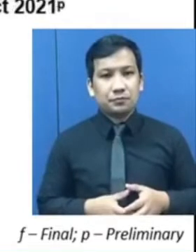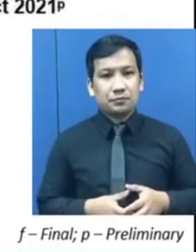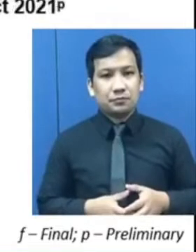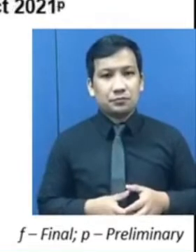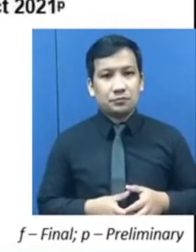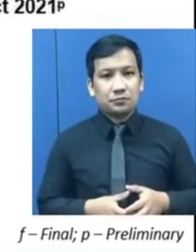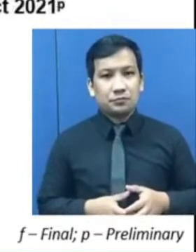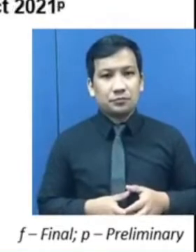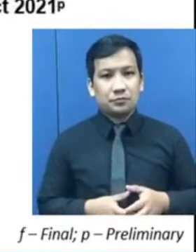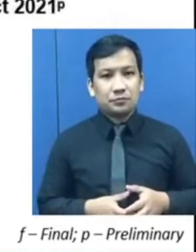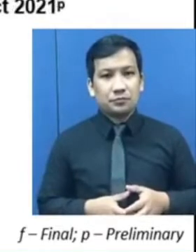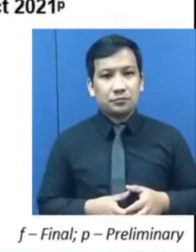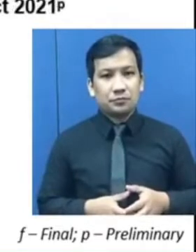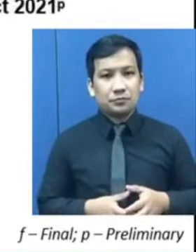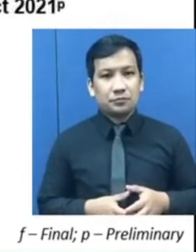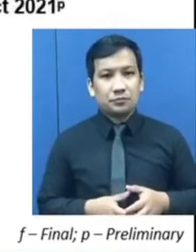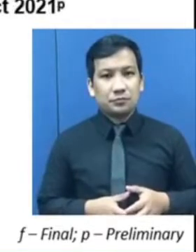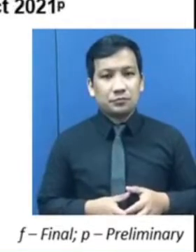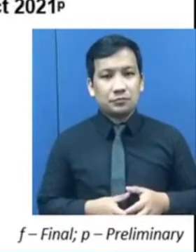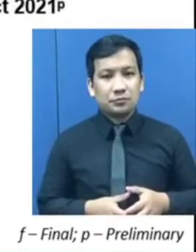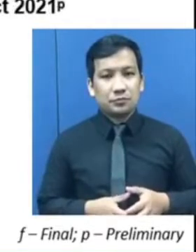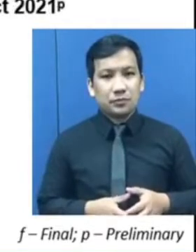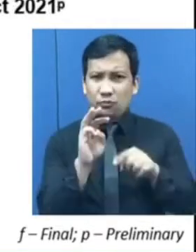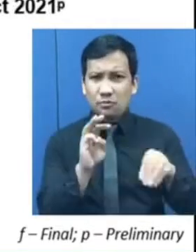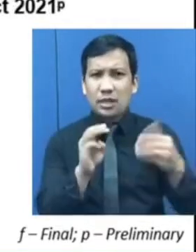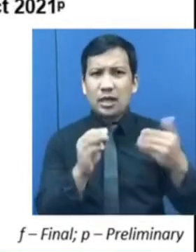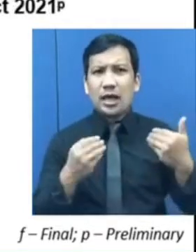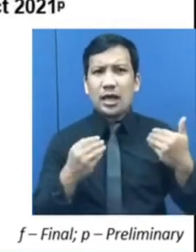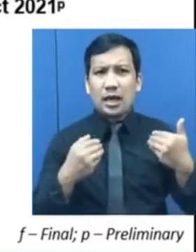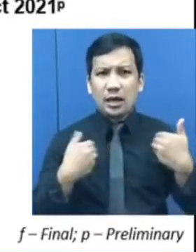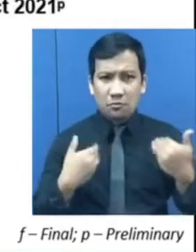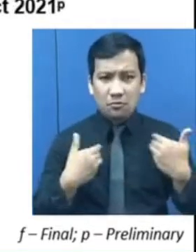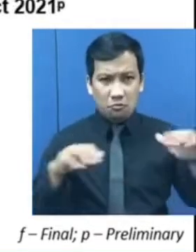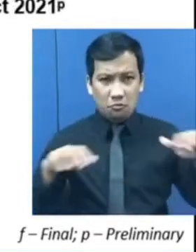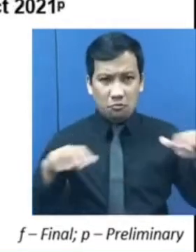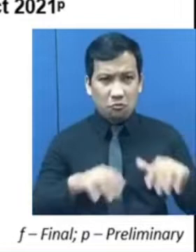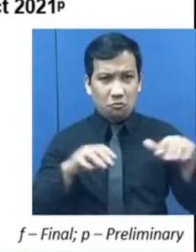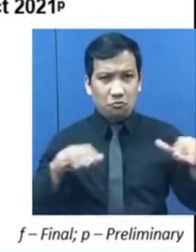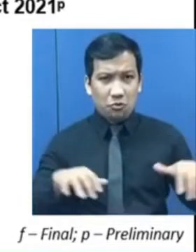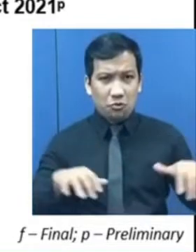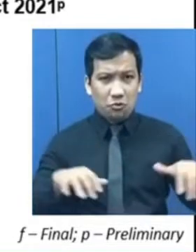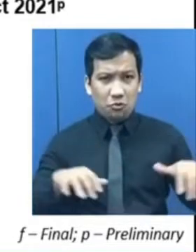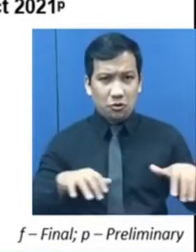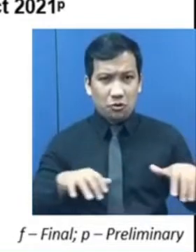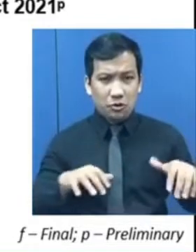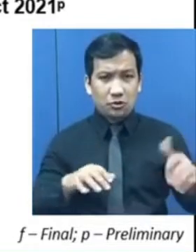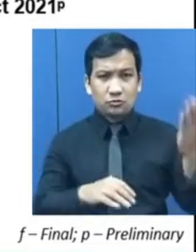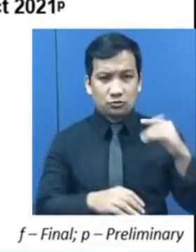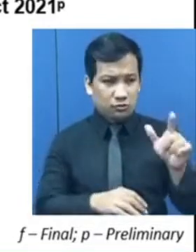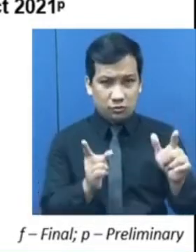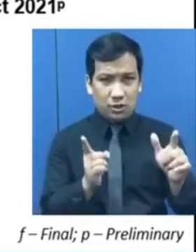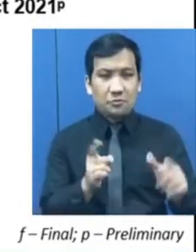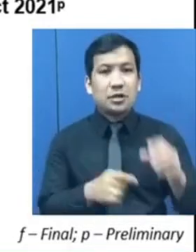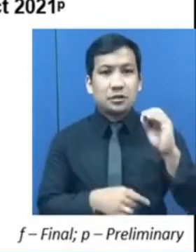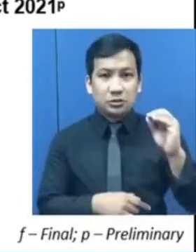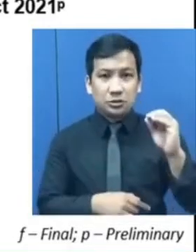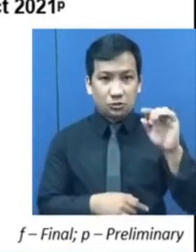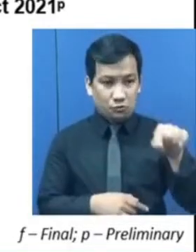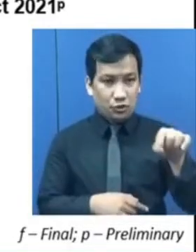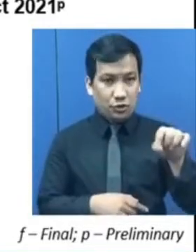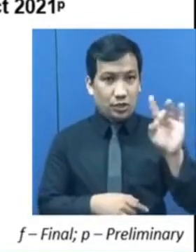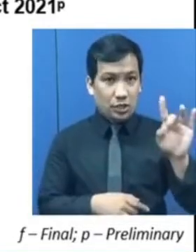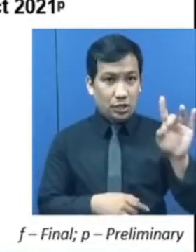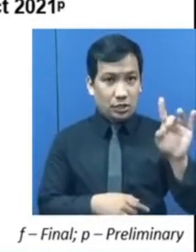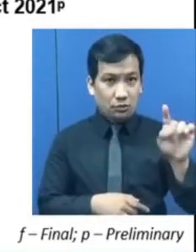Sa 6.1 million kabataan na may trabaho o negosyo nitong Oktubre 2021, 0.89 million